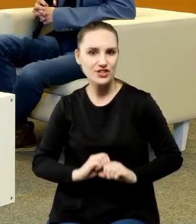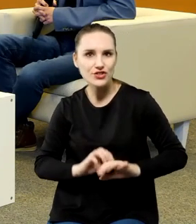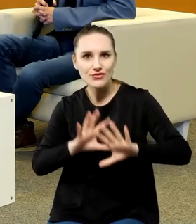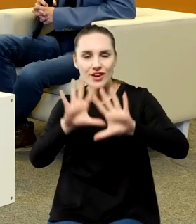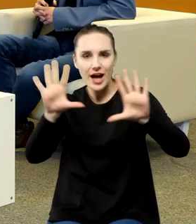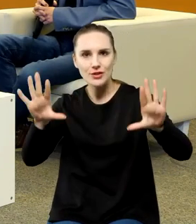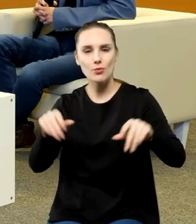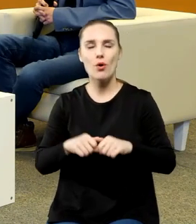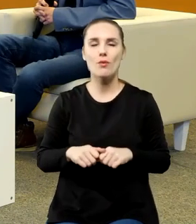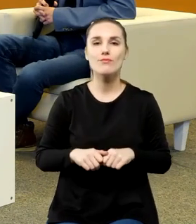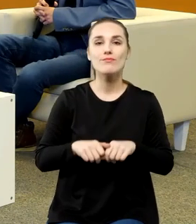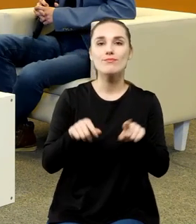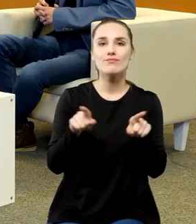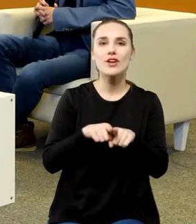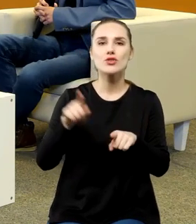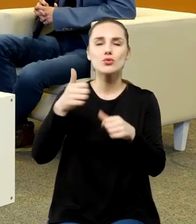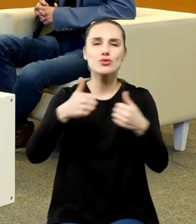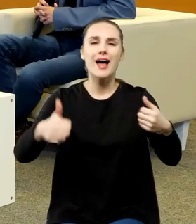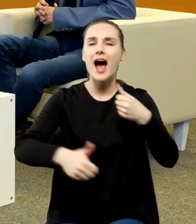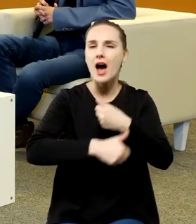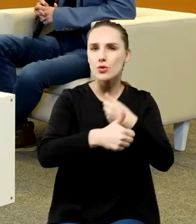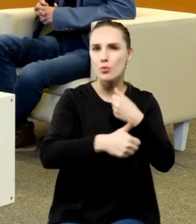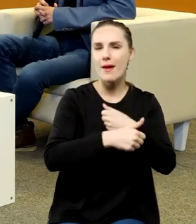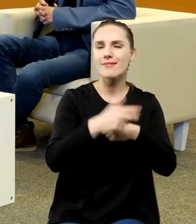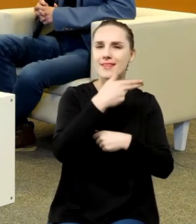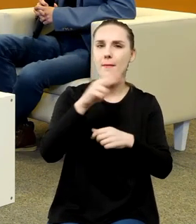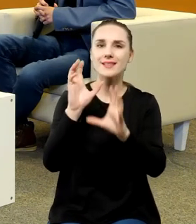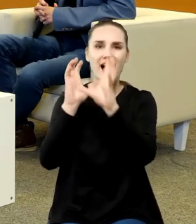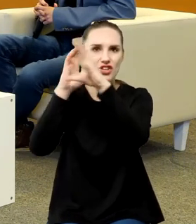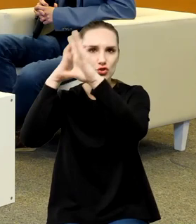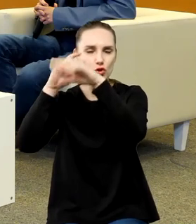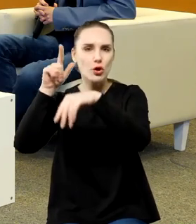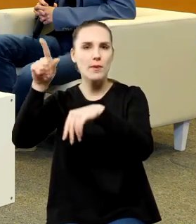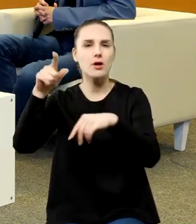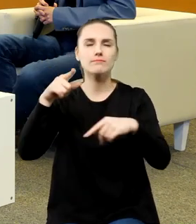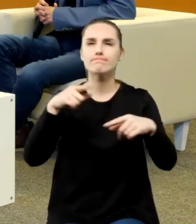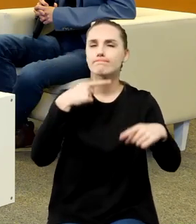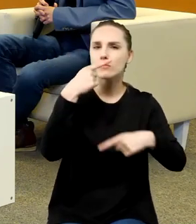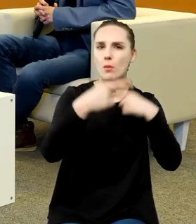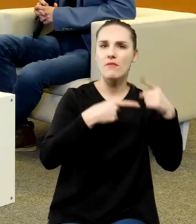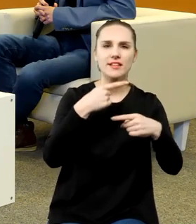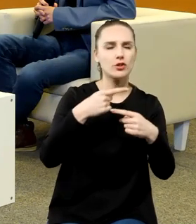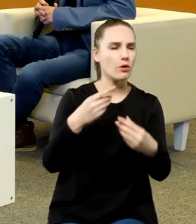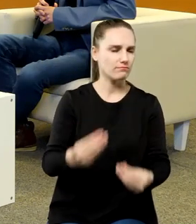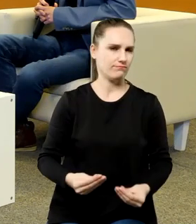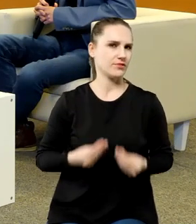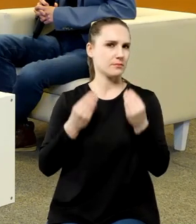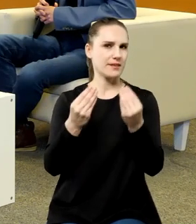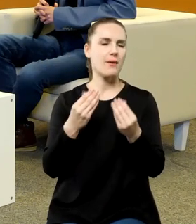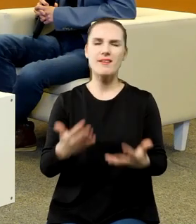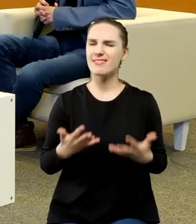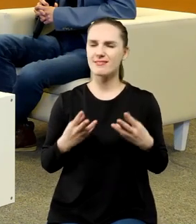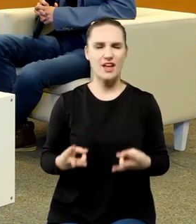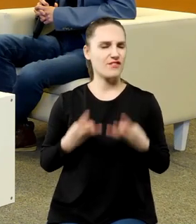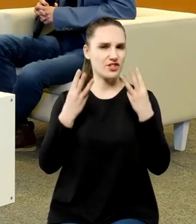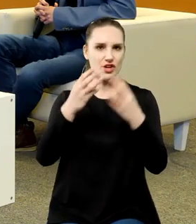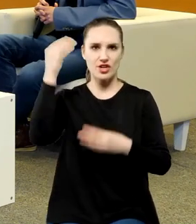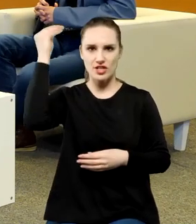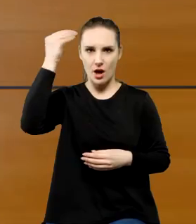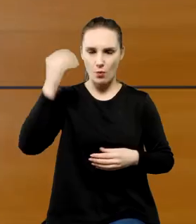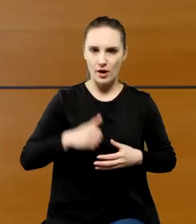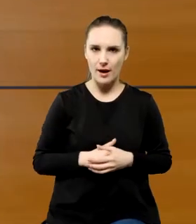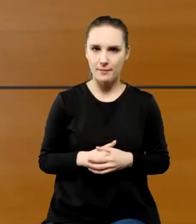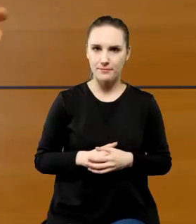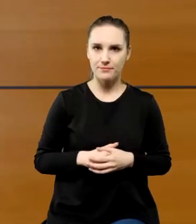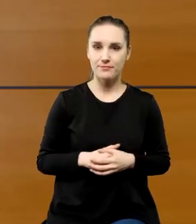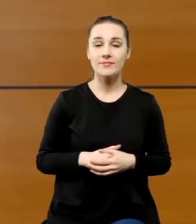potrafił przedstawiać te argumenty na temat astronomii jako największej z nauk, które są absolutnie w tym czasie